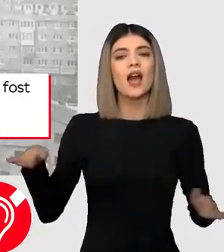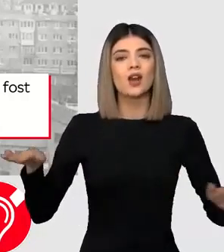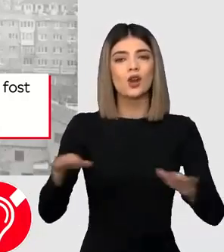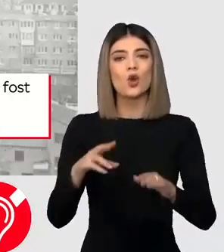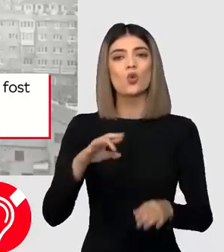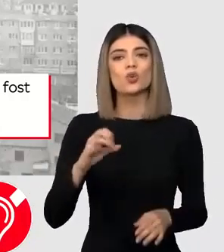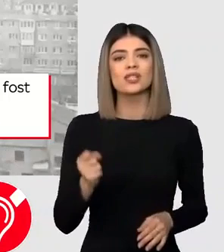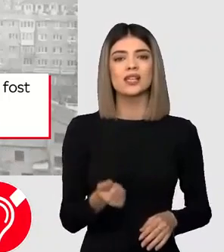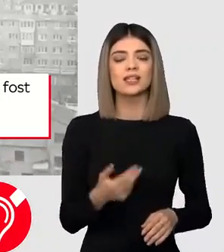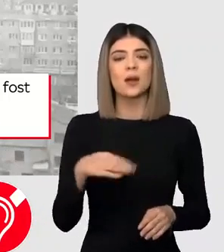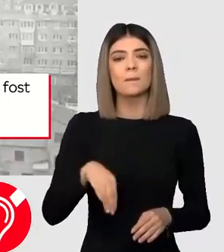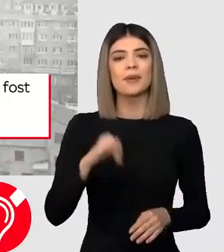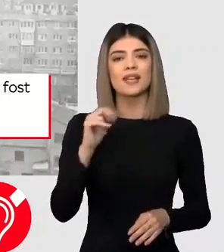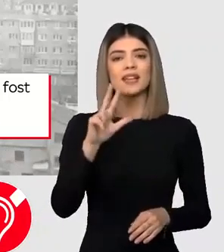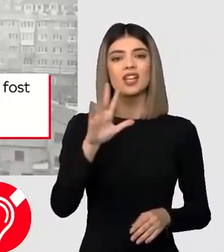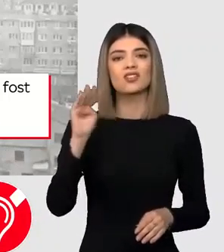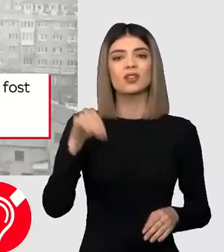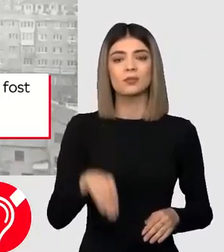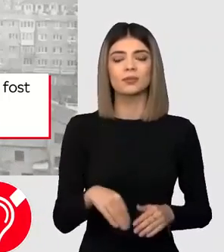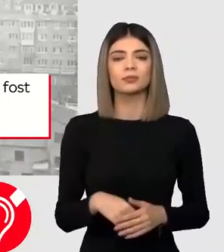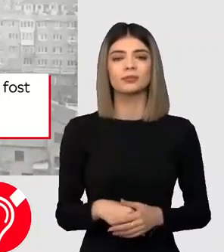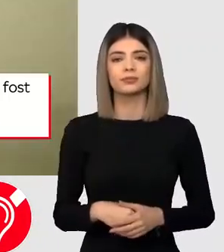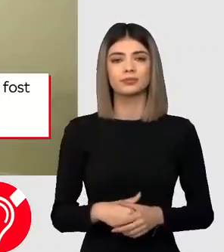-1035M în regiunea Donetsk.